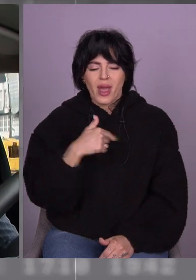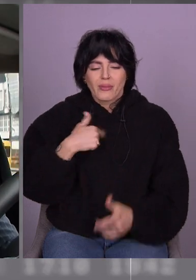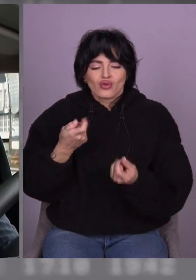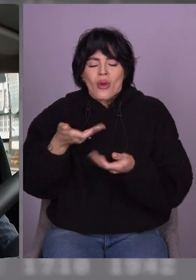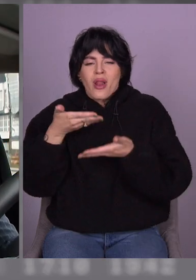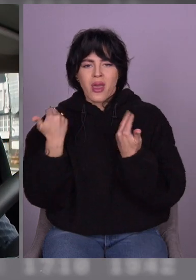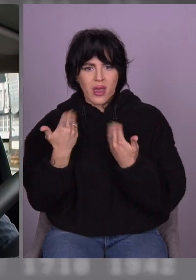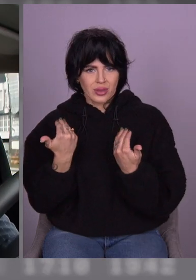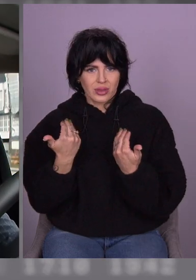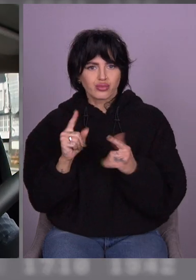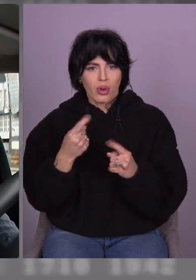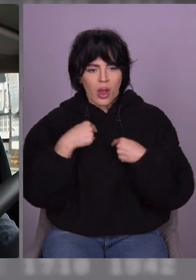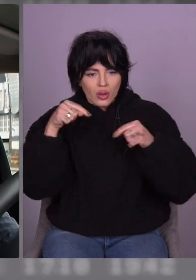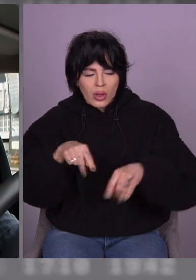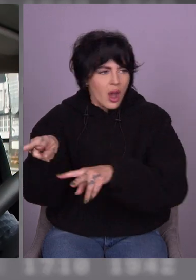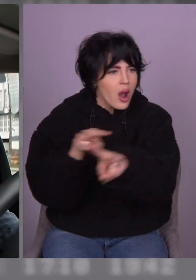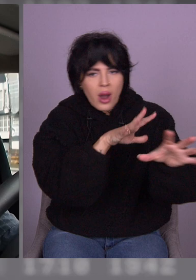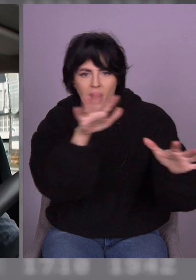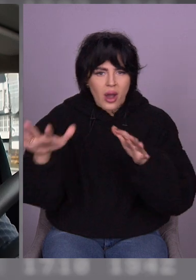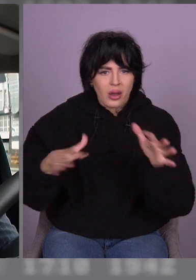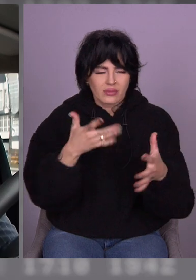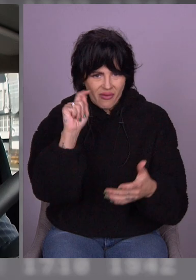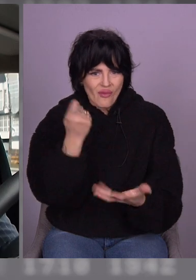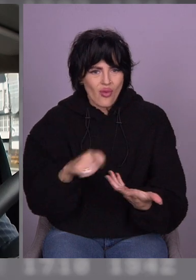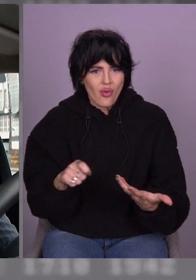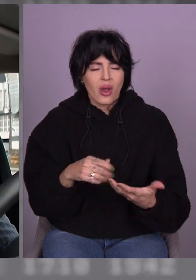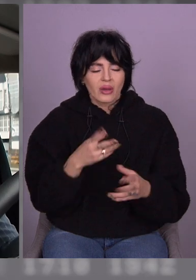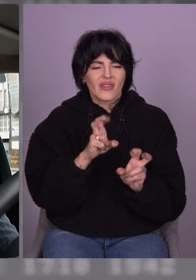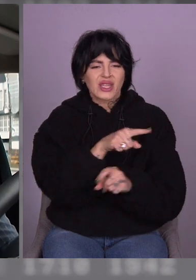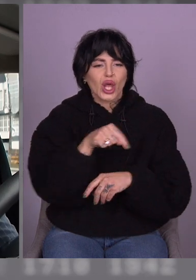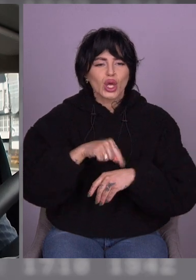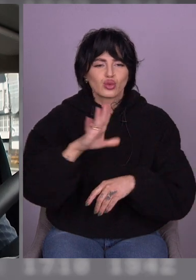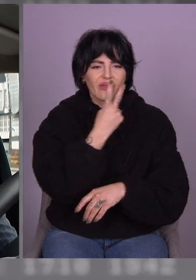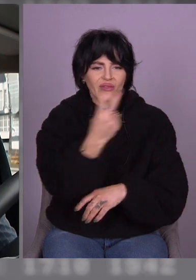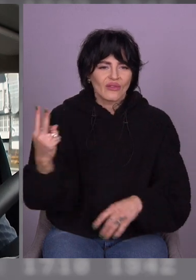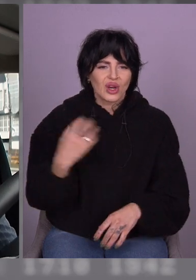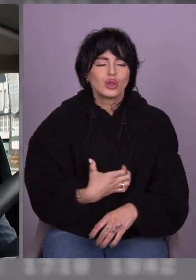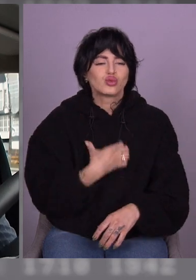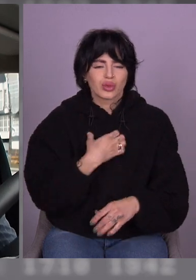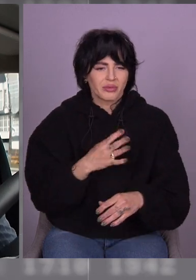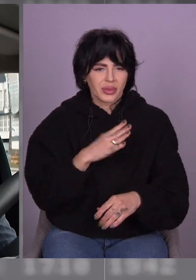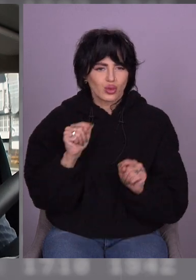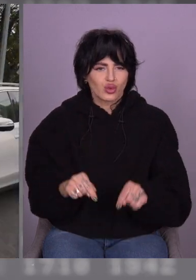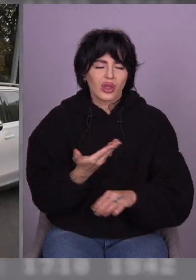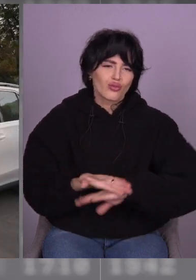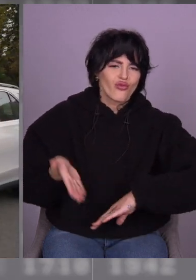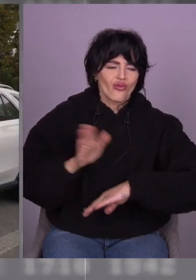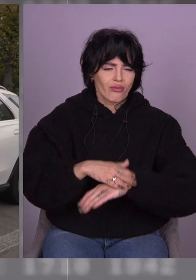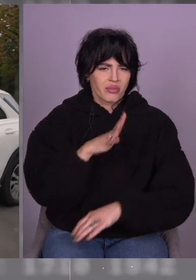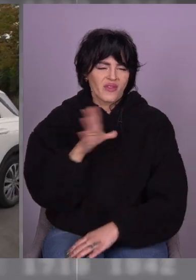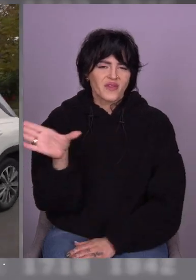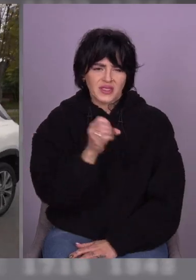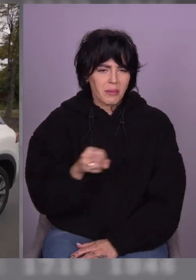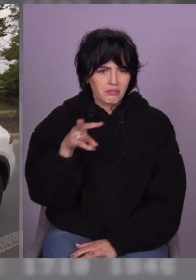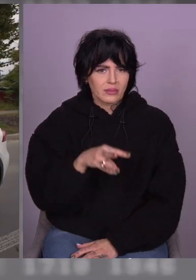хоча б одна людина з родини не відчула фізично і емоційно так, як тут було. Тому що було важко всім. А